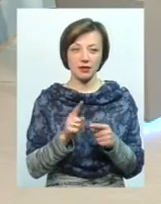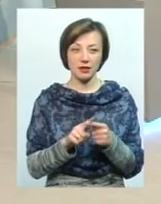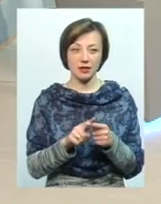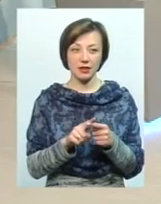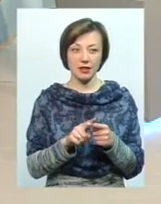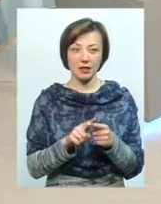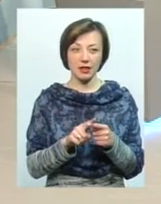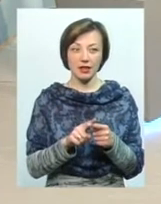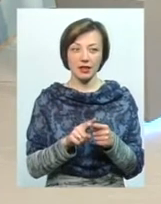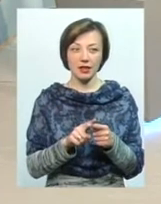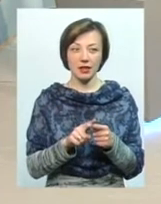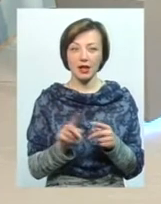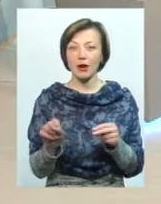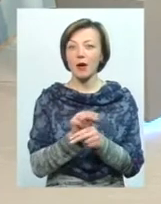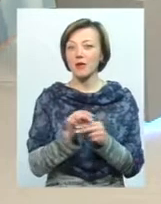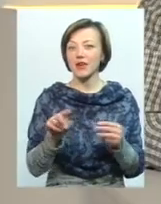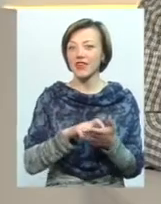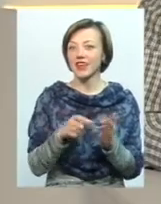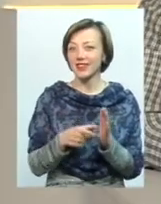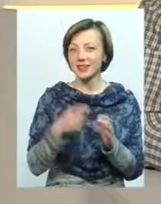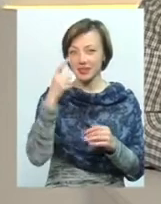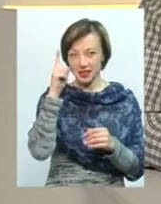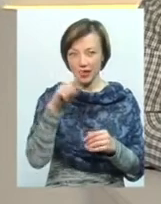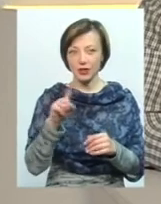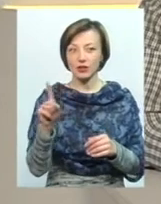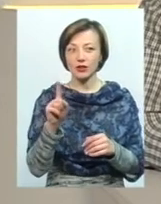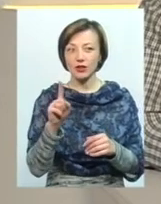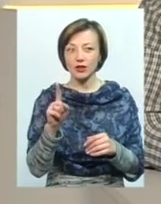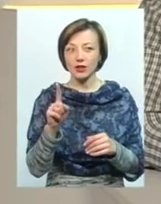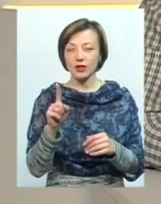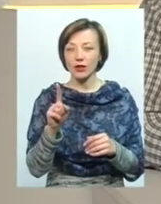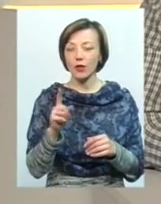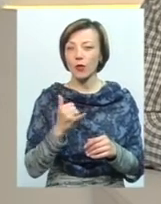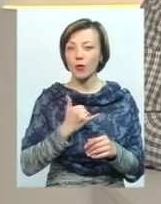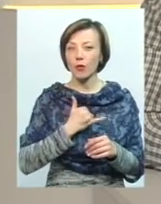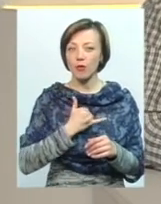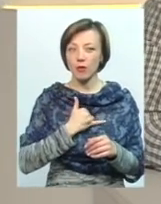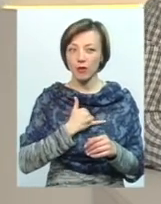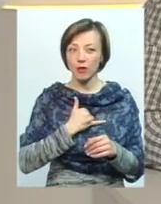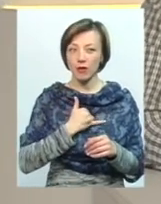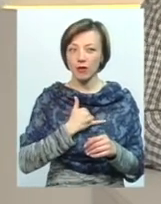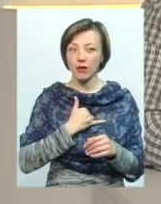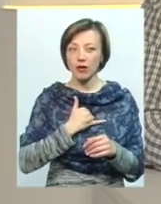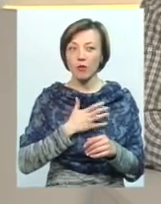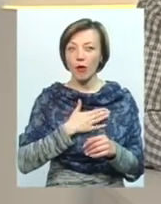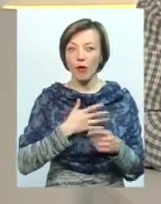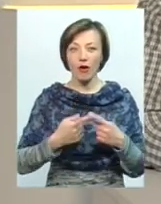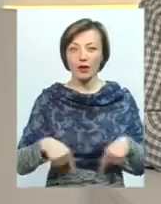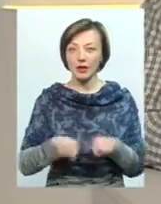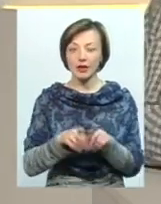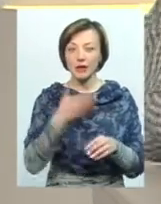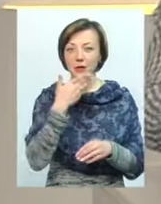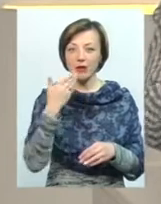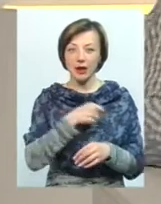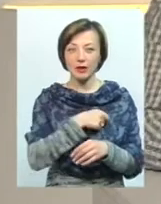Таким депутатом. сказали про ремонт в квартиру, я ж задумався. Тому що, знаєте, що саме в рекре в мене на мого відмового округу немає депутата міської ради,